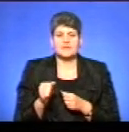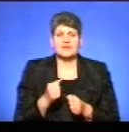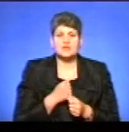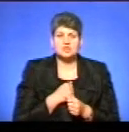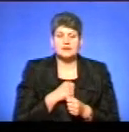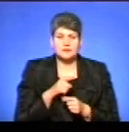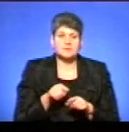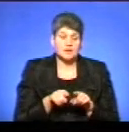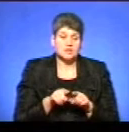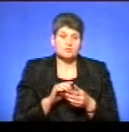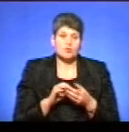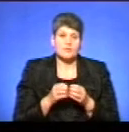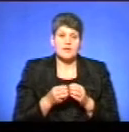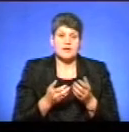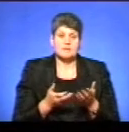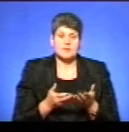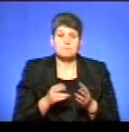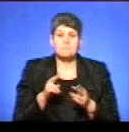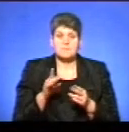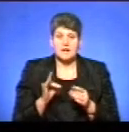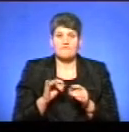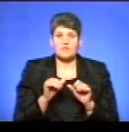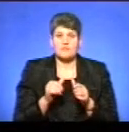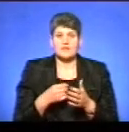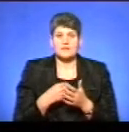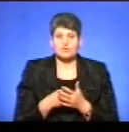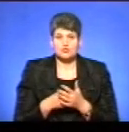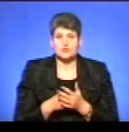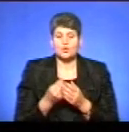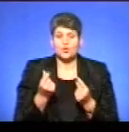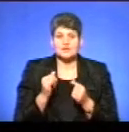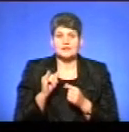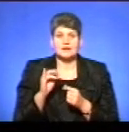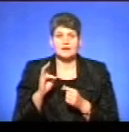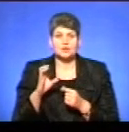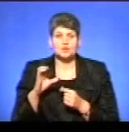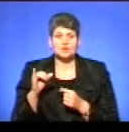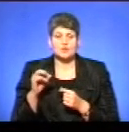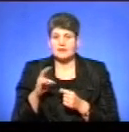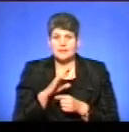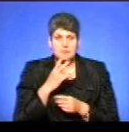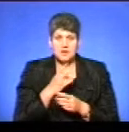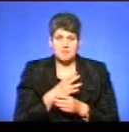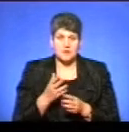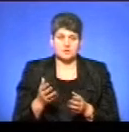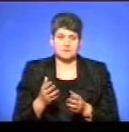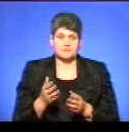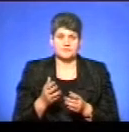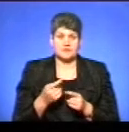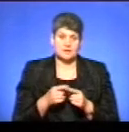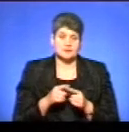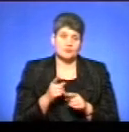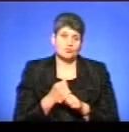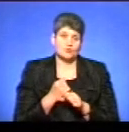На жаль, там така сама проблема. Тобто при формуванні бюджету кошти на інсулін не передбачалися, тому що це є